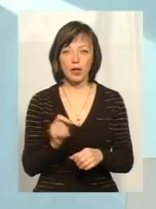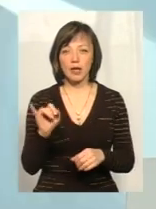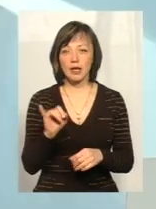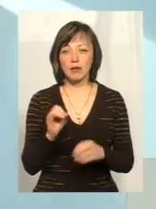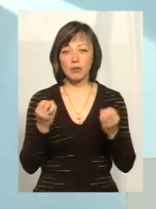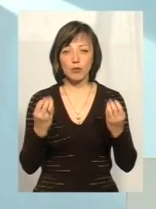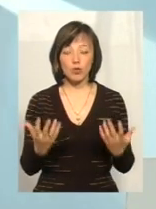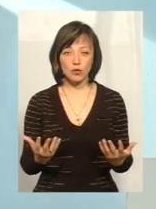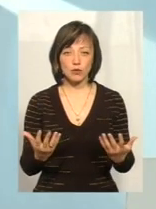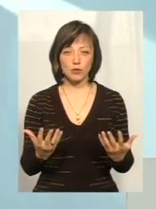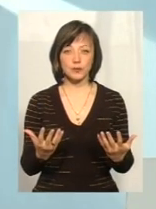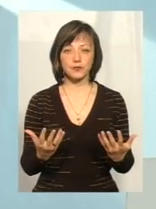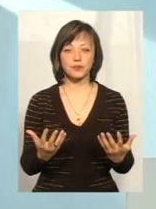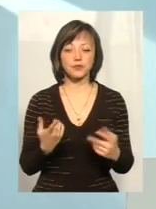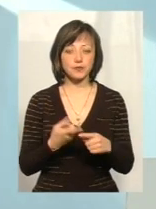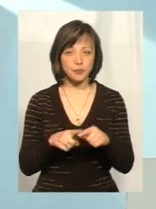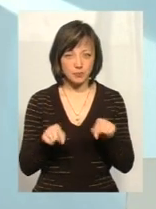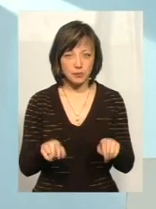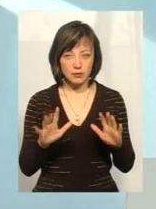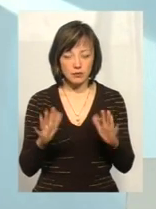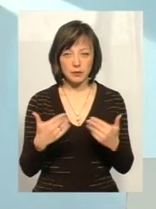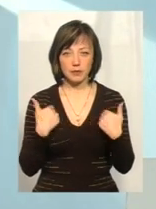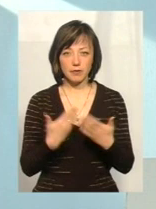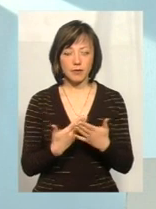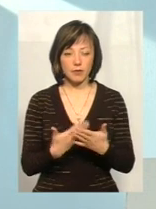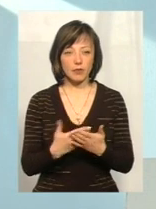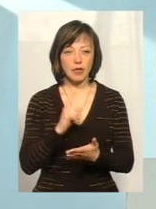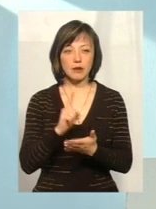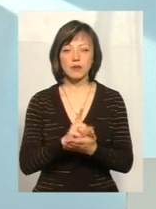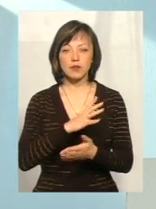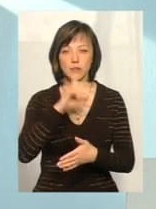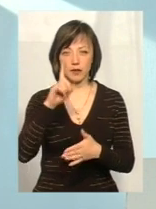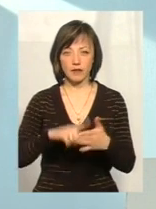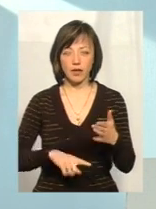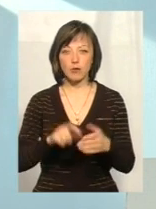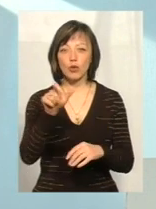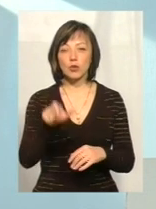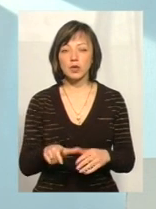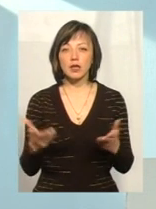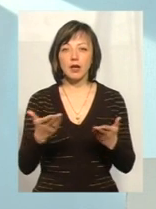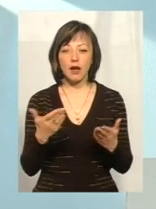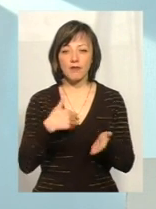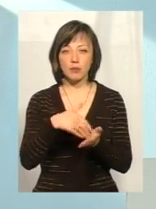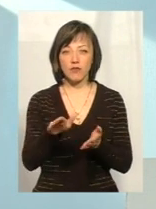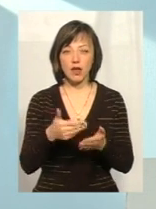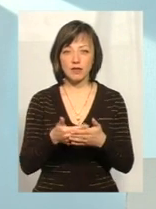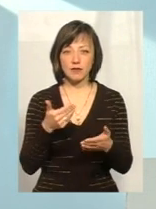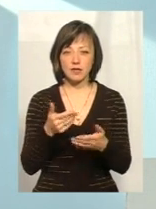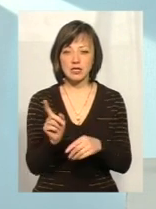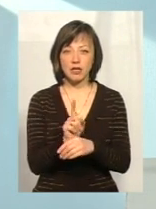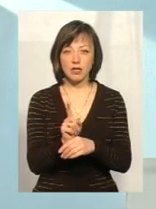І просто-напросто в даному випадку, ну, мені здається, що повинна бути віра. Тому що людина, яка відмовляється від